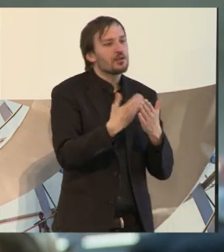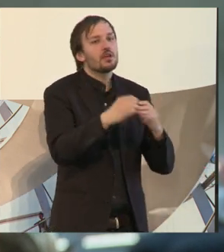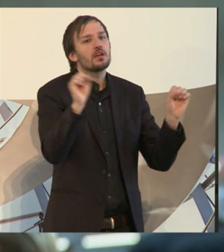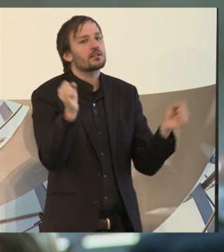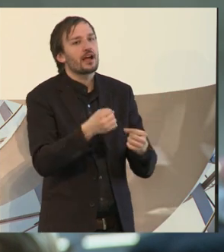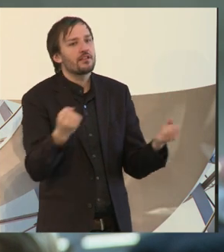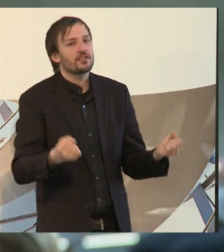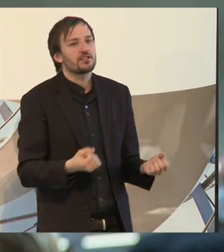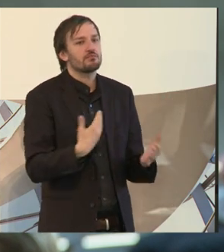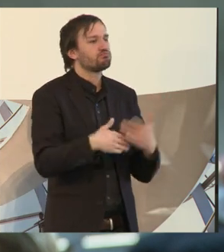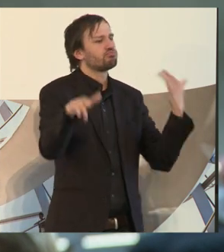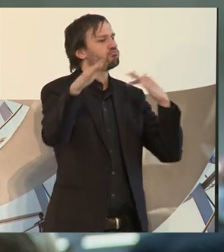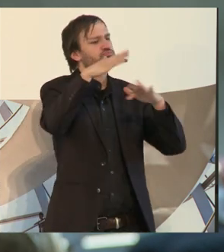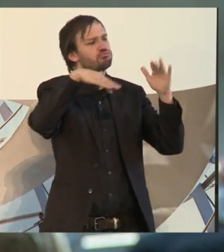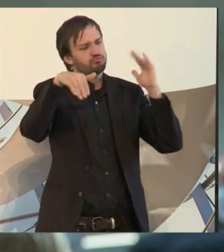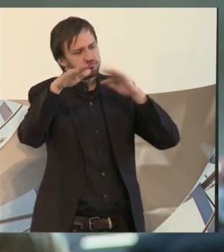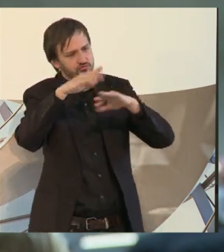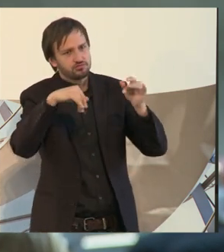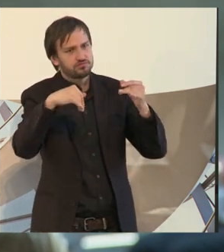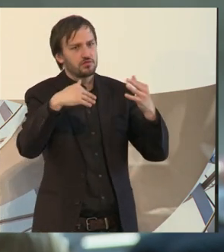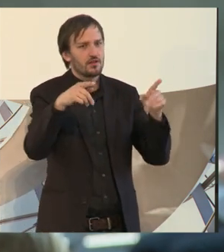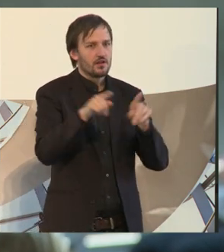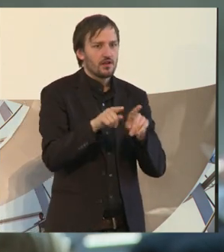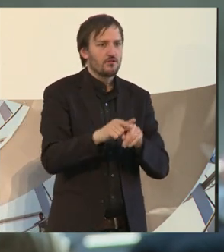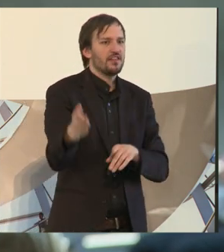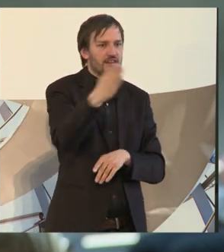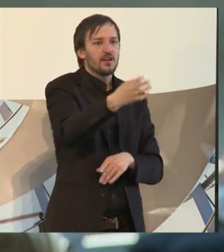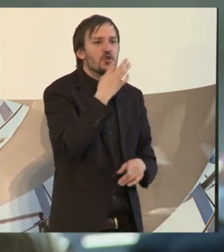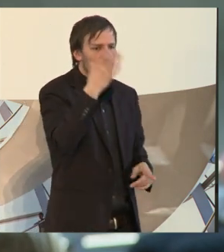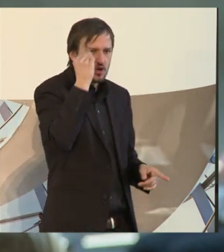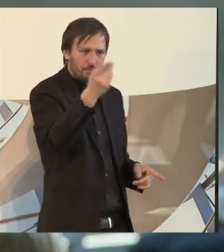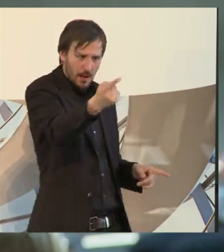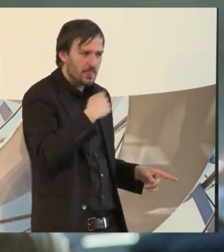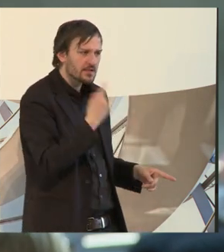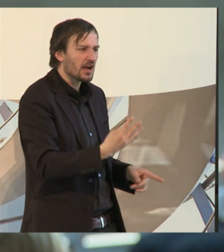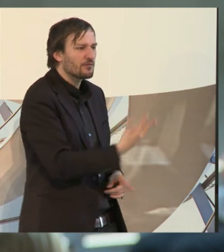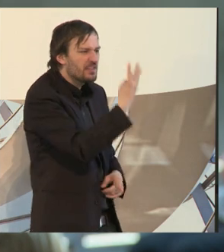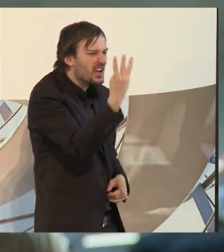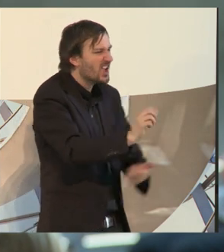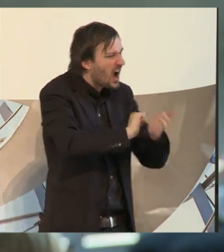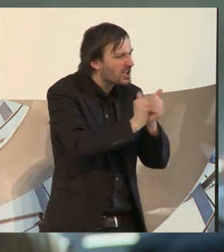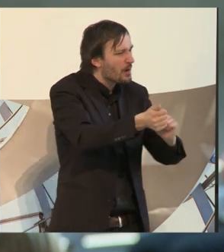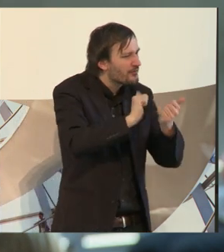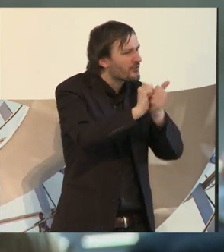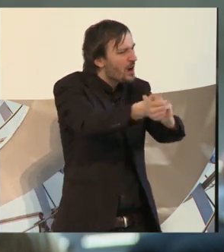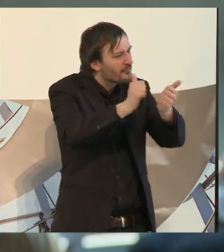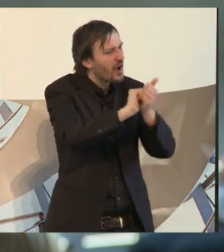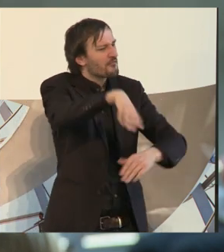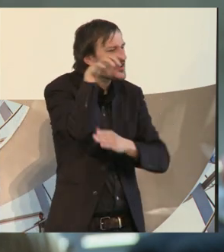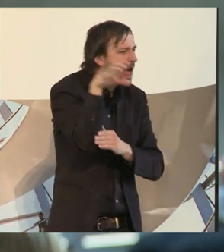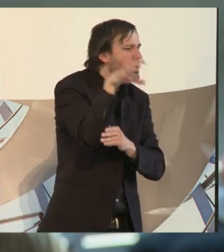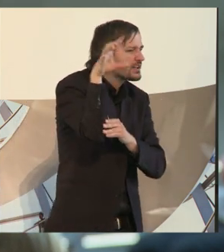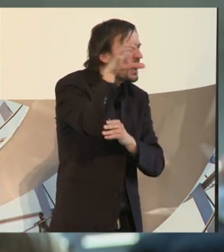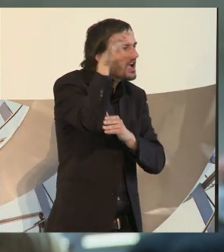irgendwelche Geschichten macht. So wie der junge Mann hier sagt, dass er vier Jahre braucht, um sich irgendwo durchzuklagen,